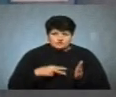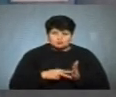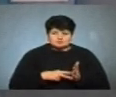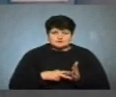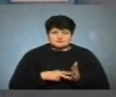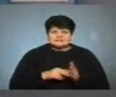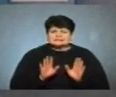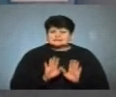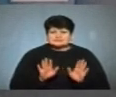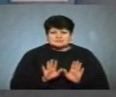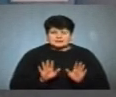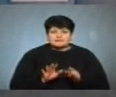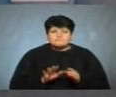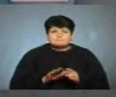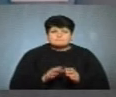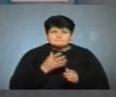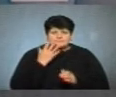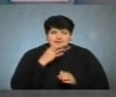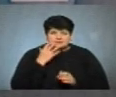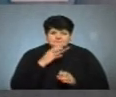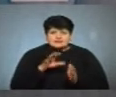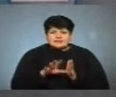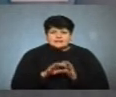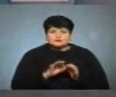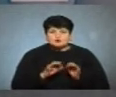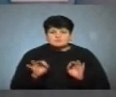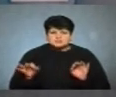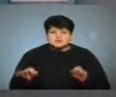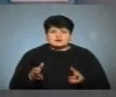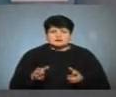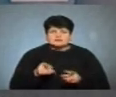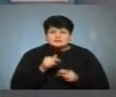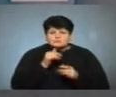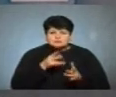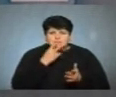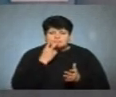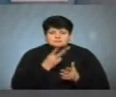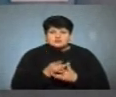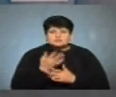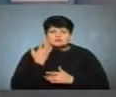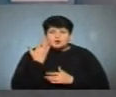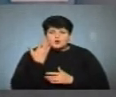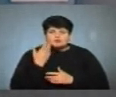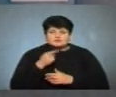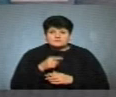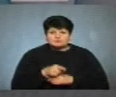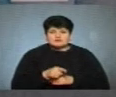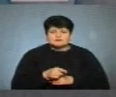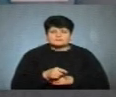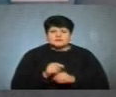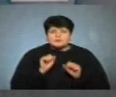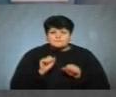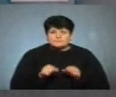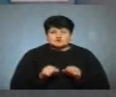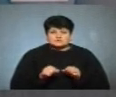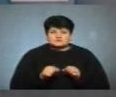Абсолютно ні, тому що перегрівається електромережа, і ви не можете передбачити, коли вона може